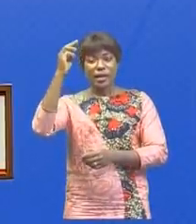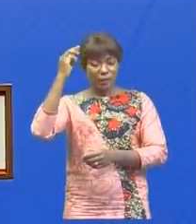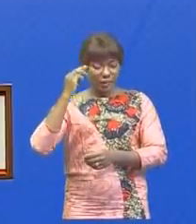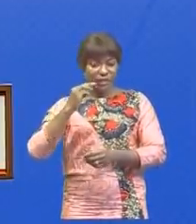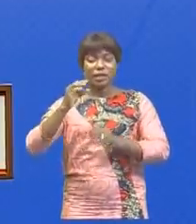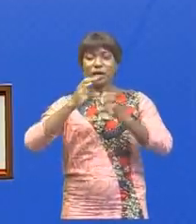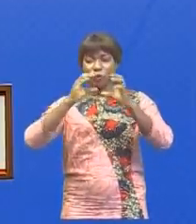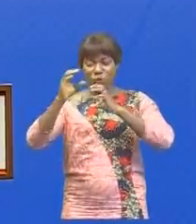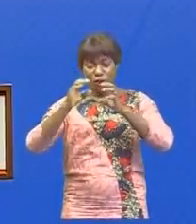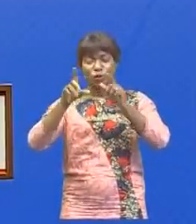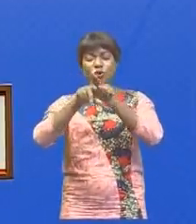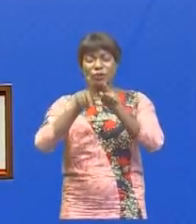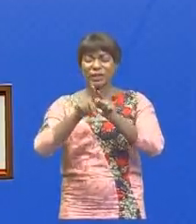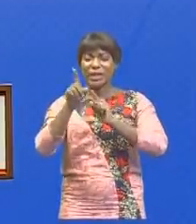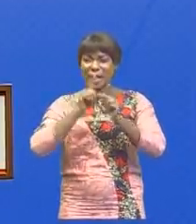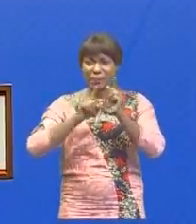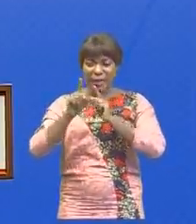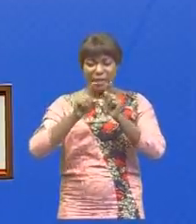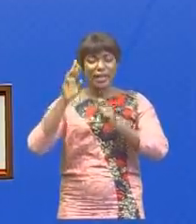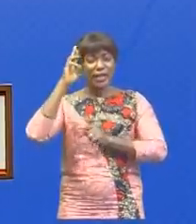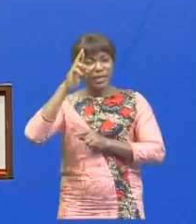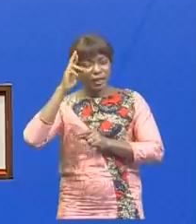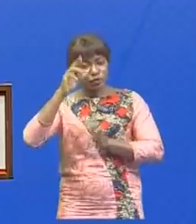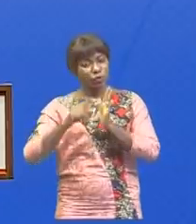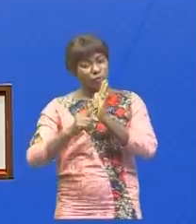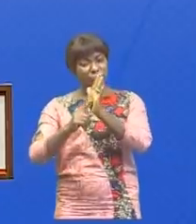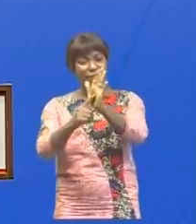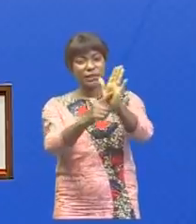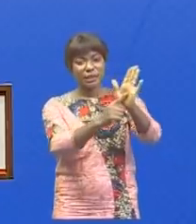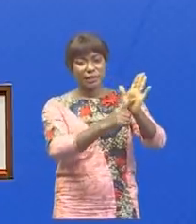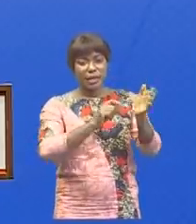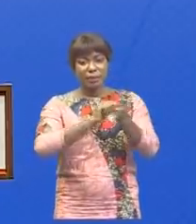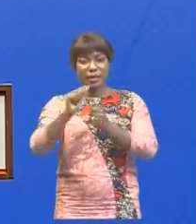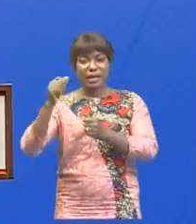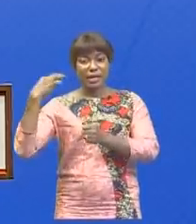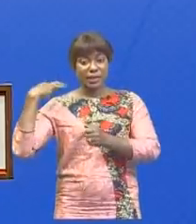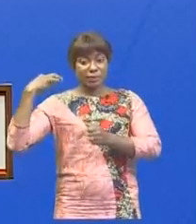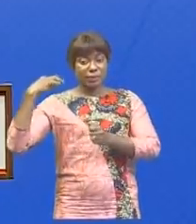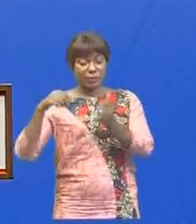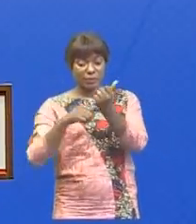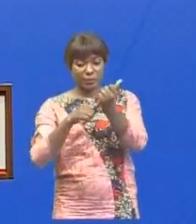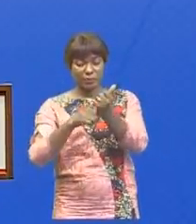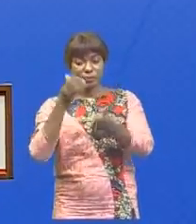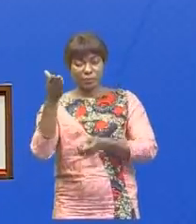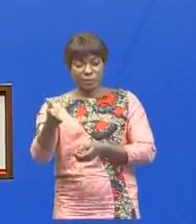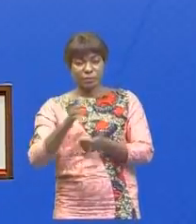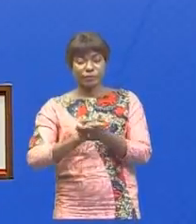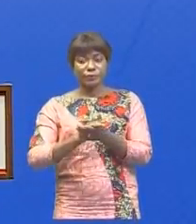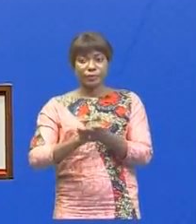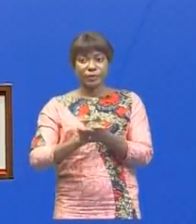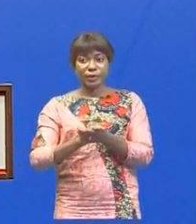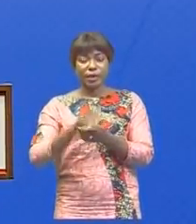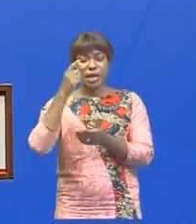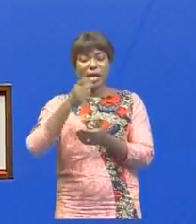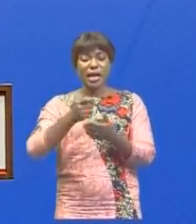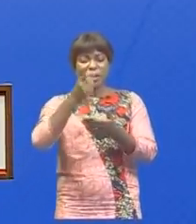tutelles a épinglé les principales raisons présentées par les syndicalistes de ces médias publics, notamment du